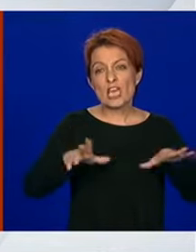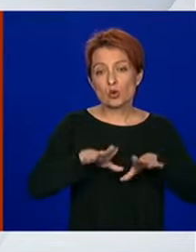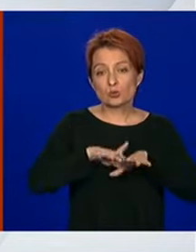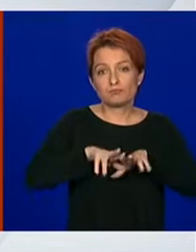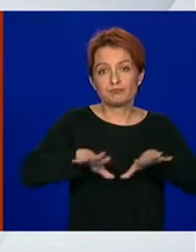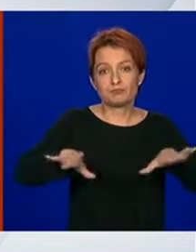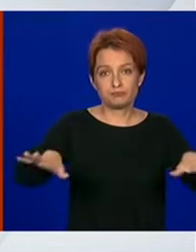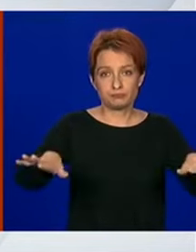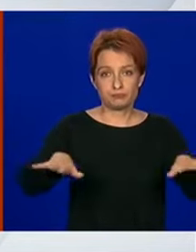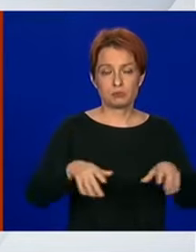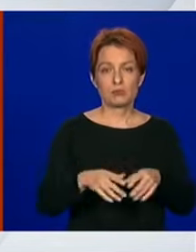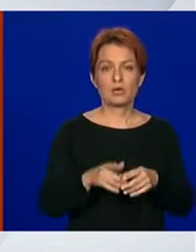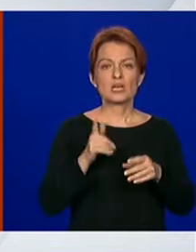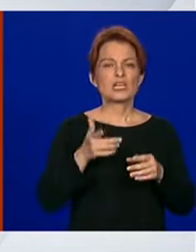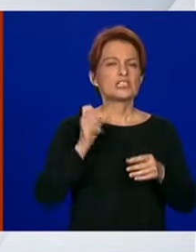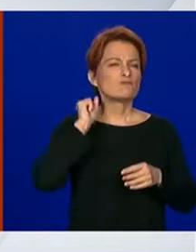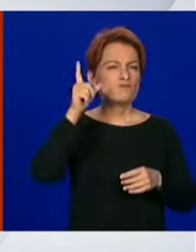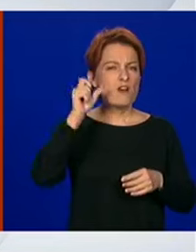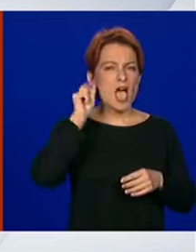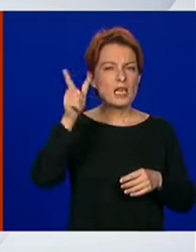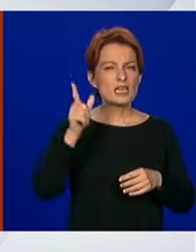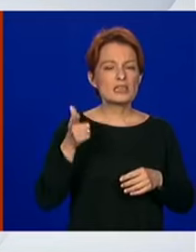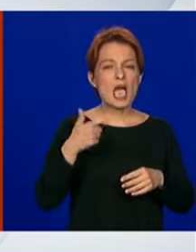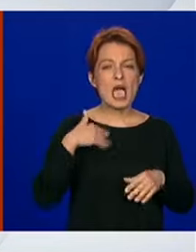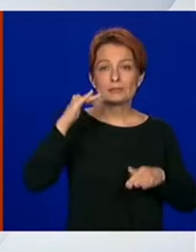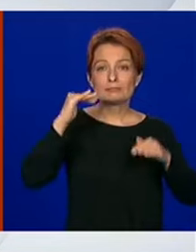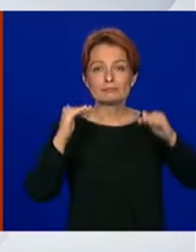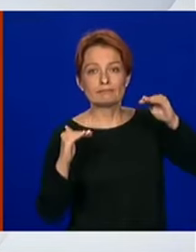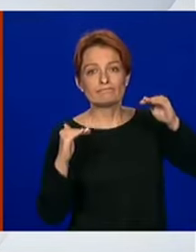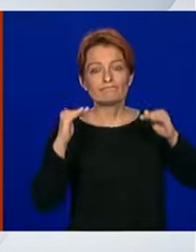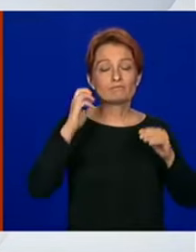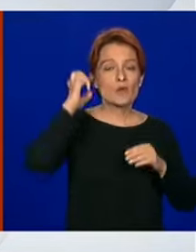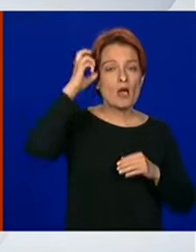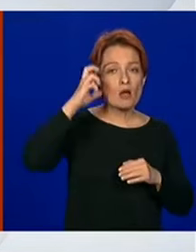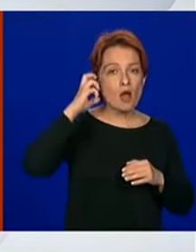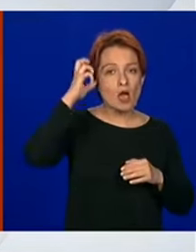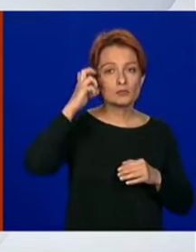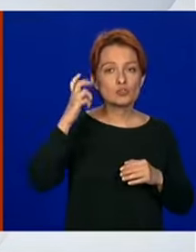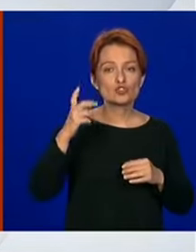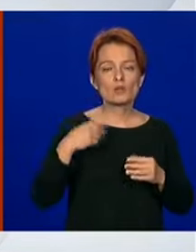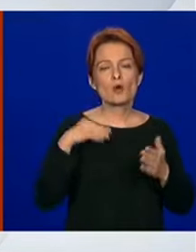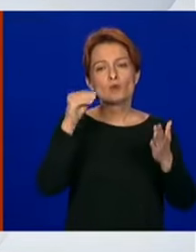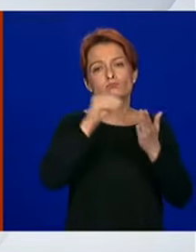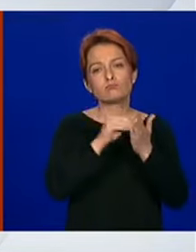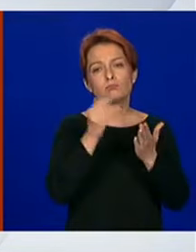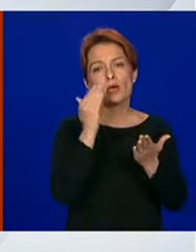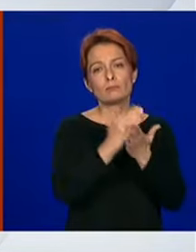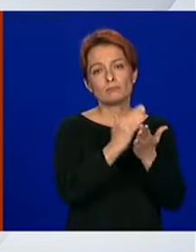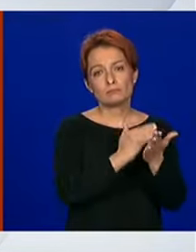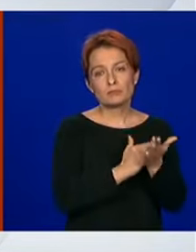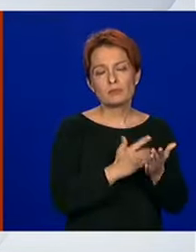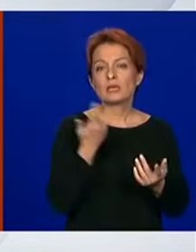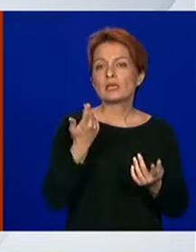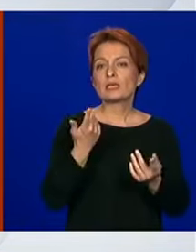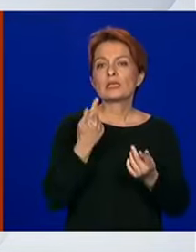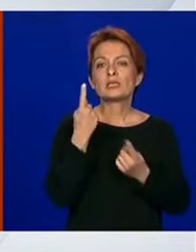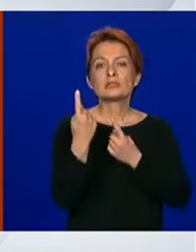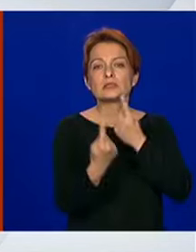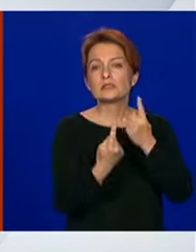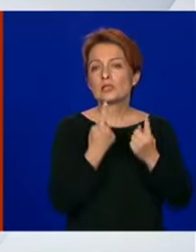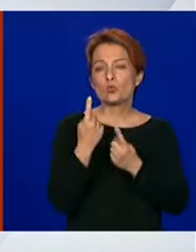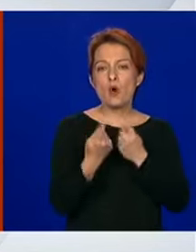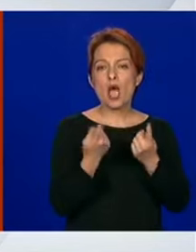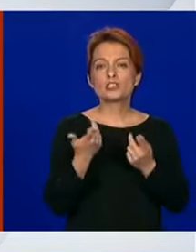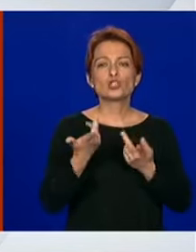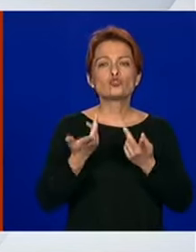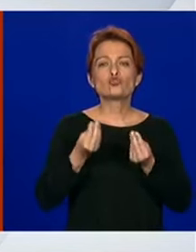Svaki dan na tu vagu stavljamo naše mjere, situaciju koju imamo i naše